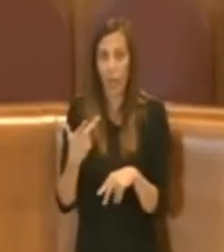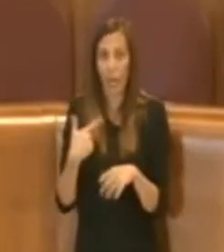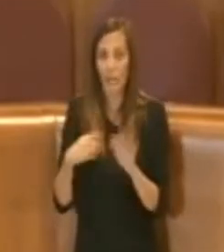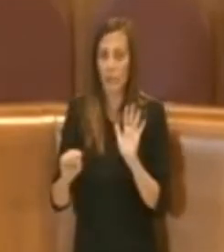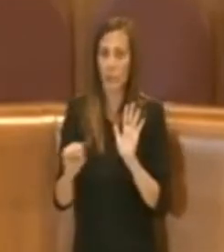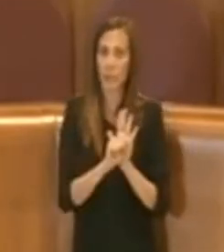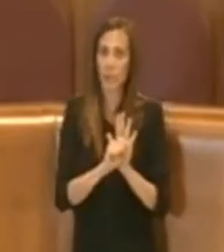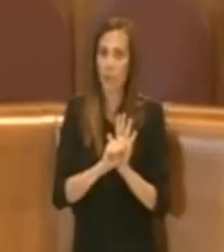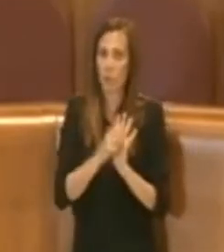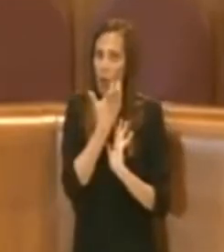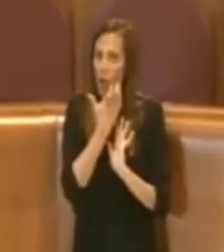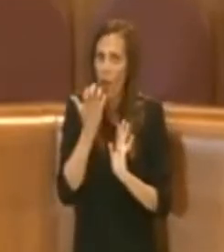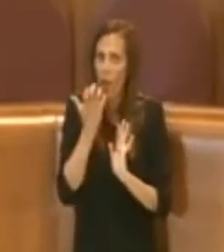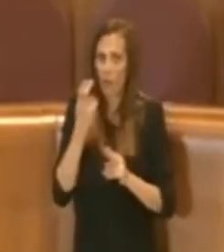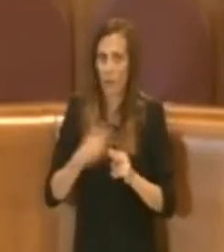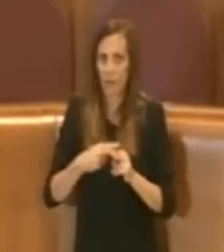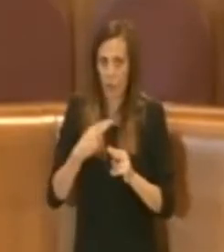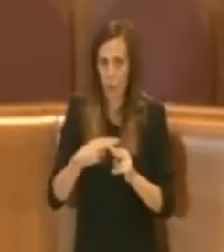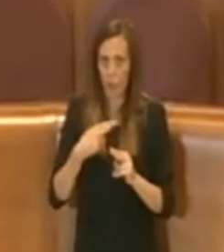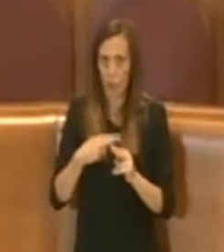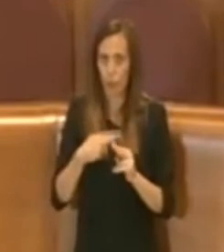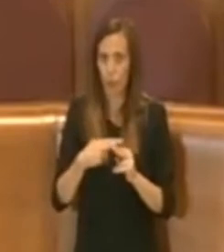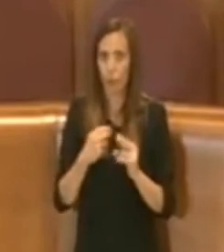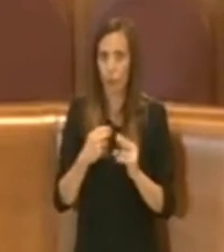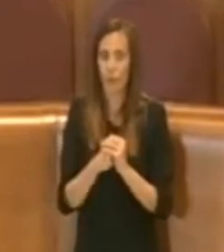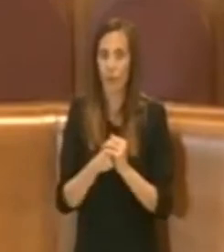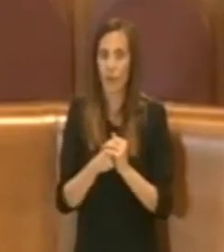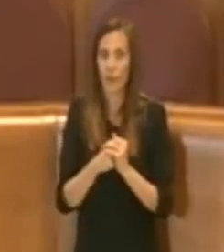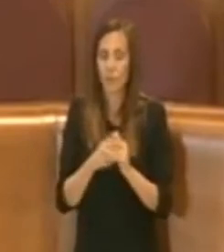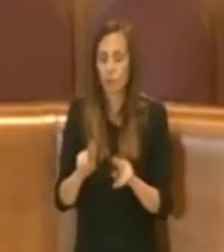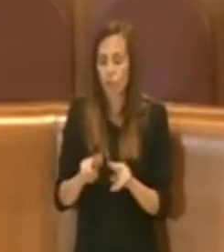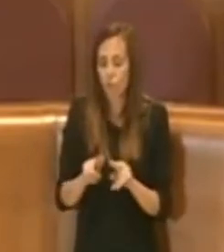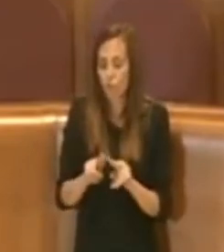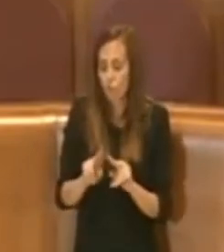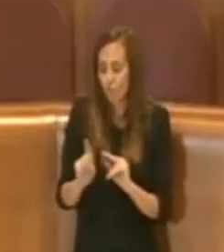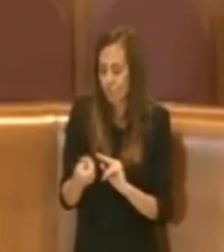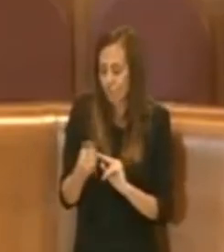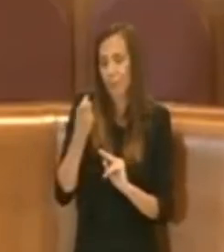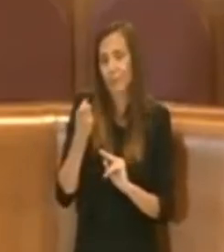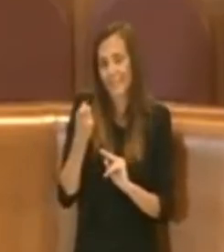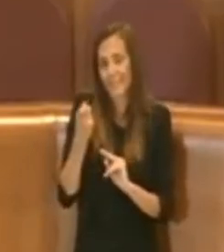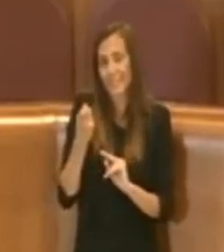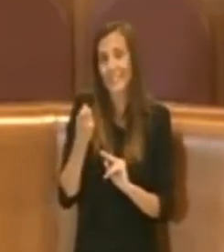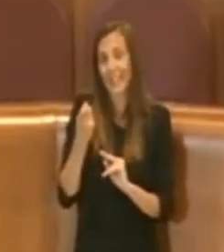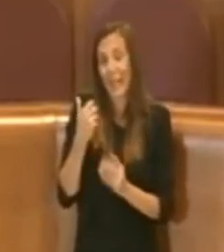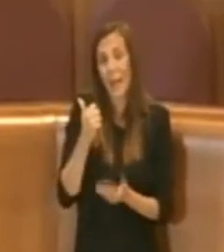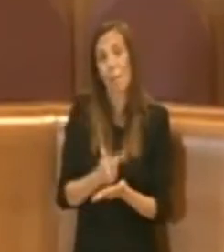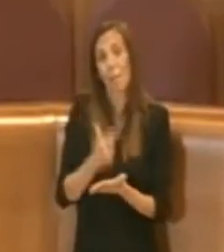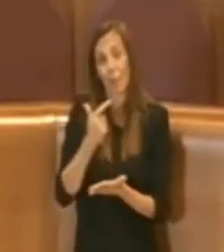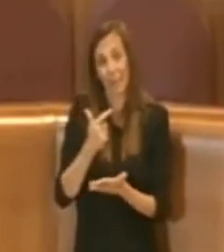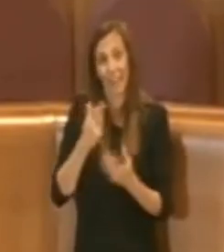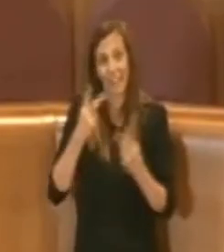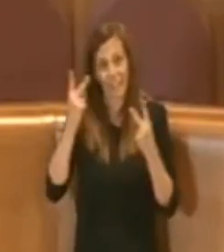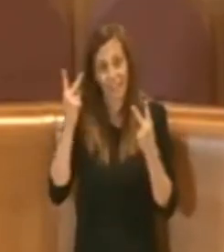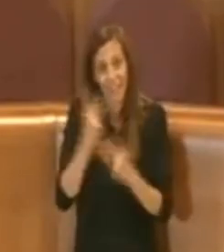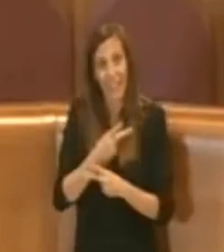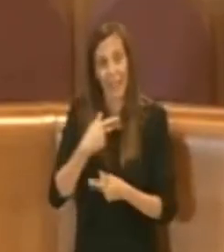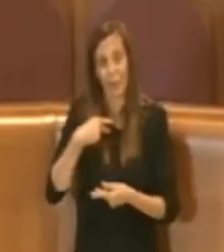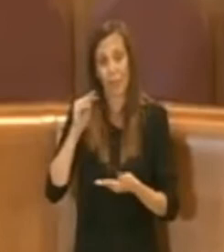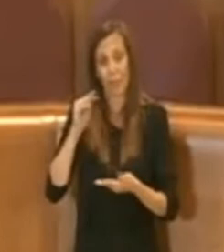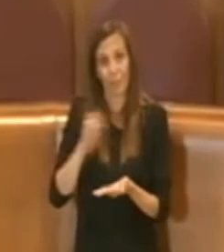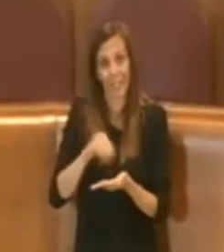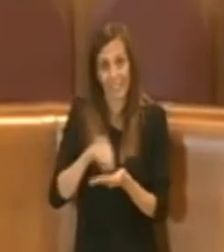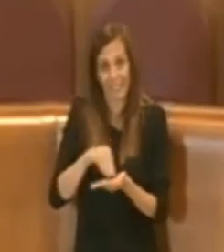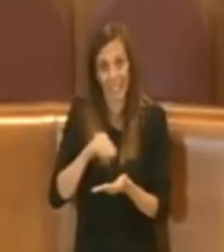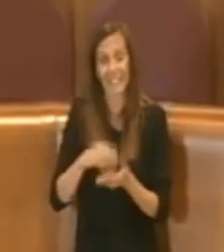eh si riscontra analogamente come eh nonostante l'importante e vitale presenza